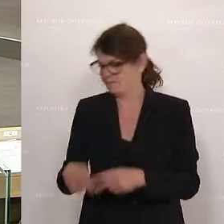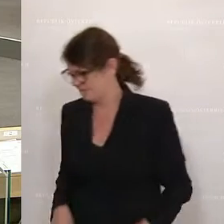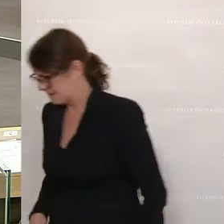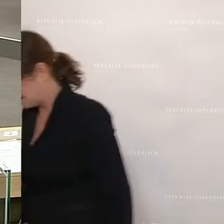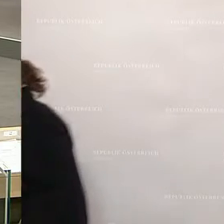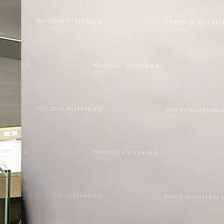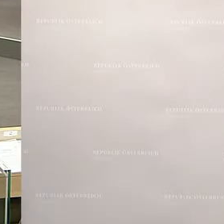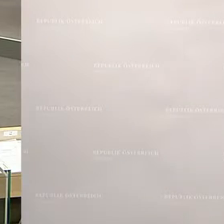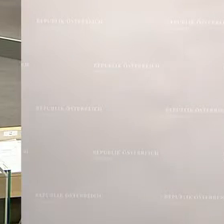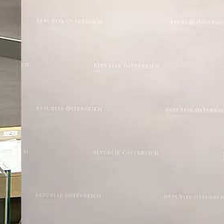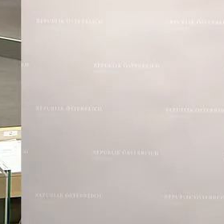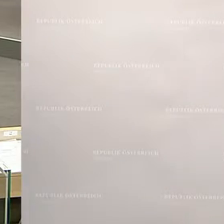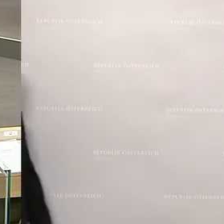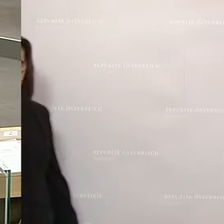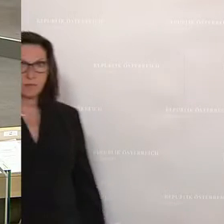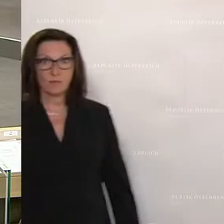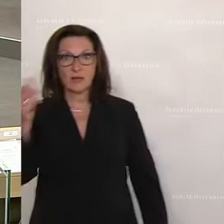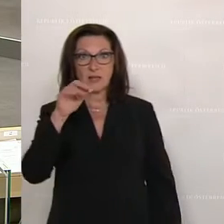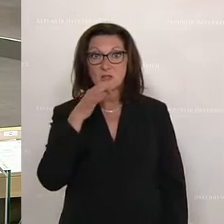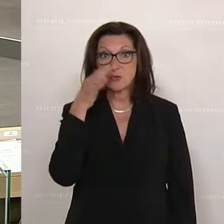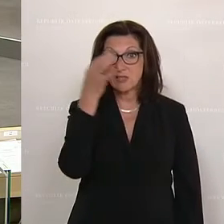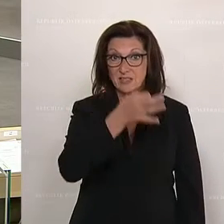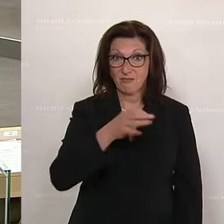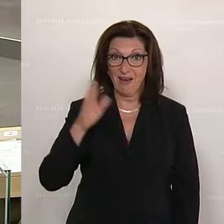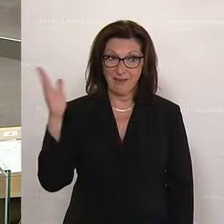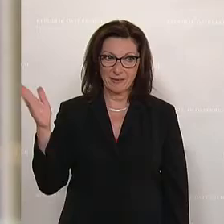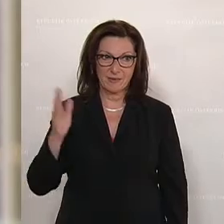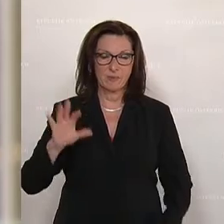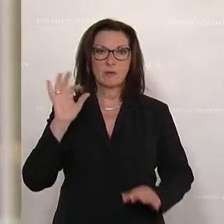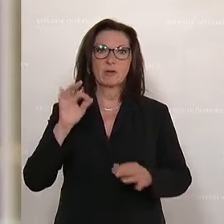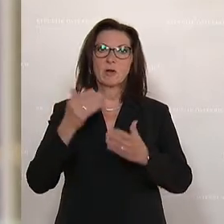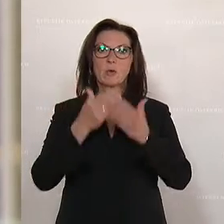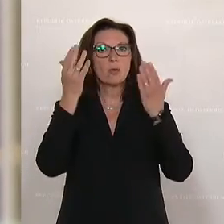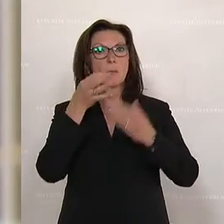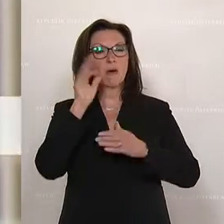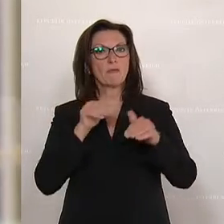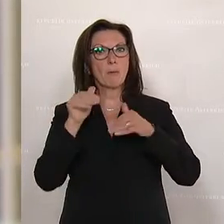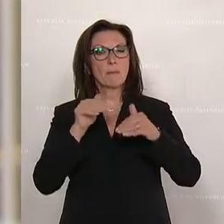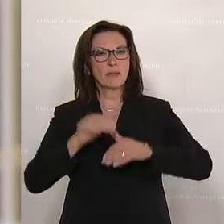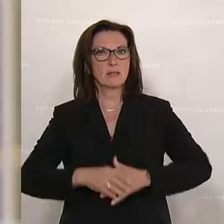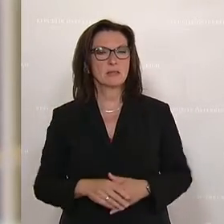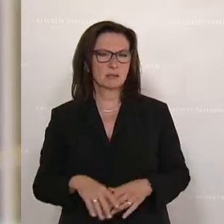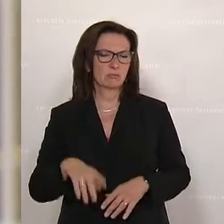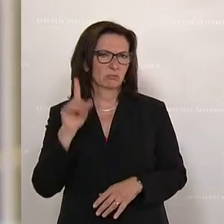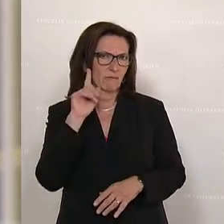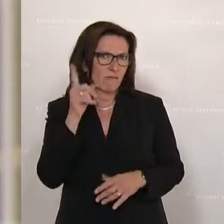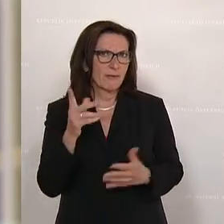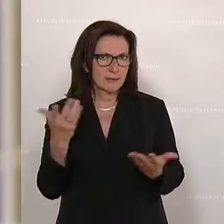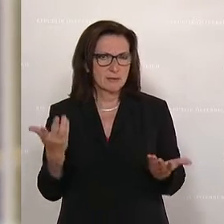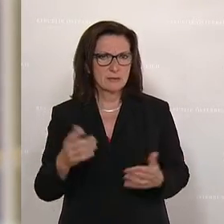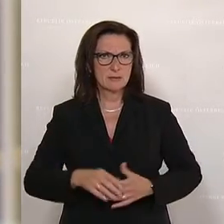Zusatzfrage steht der Abgeordnete Kassecker. Vielen Dank. Guten Morgen, Frau Minister. Es ist ja bekannt, unser